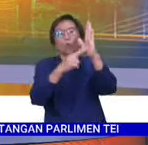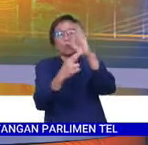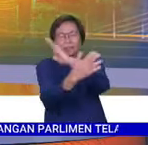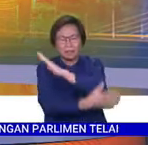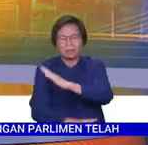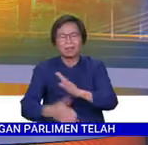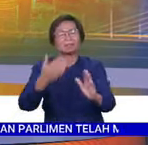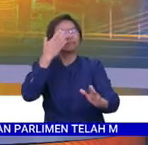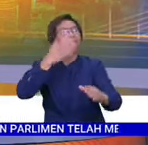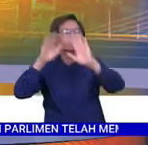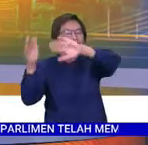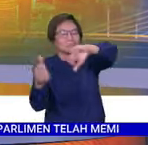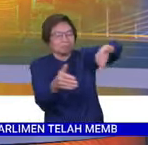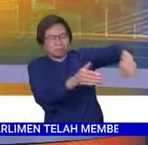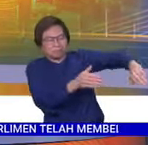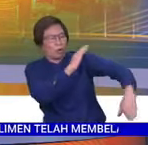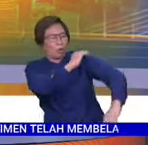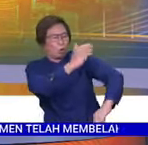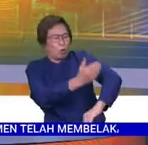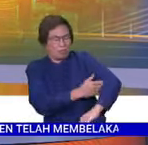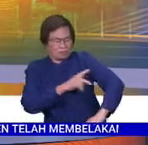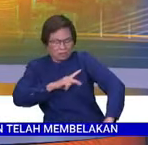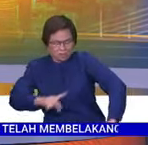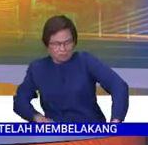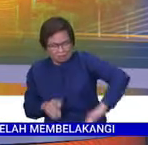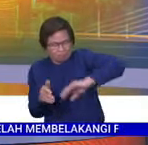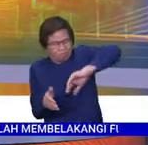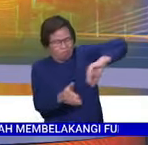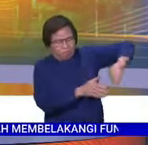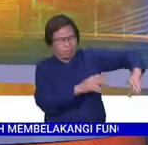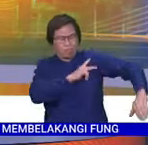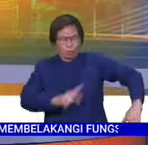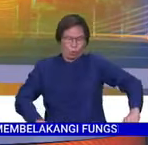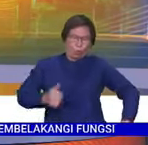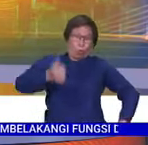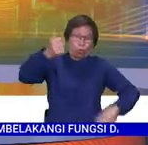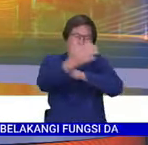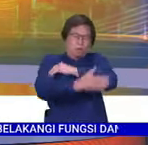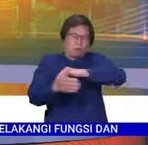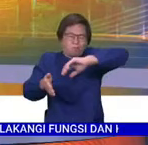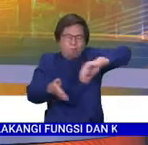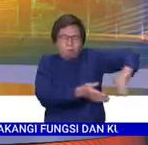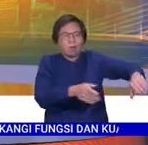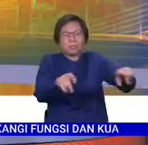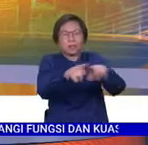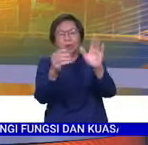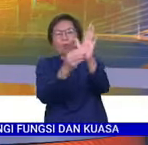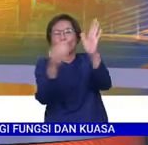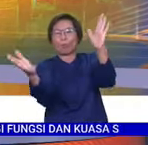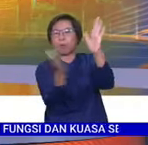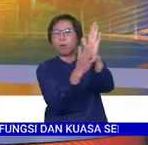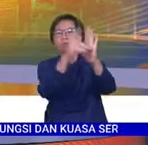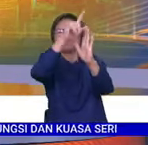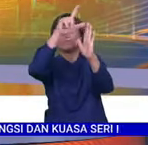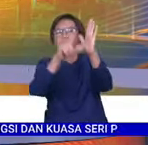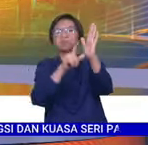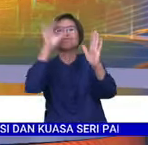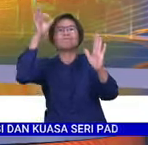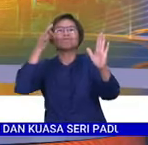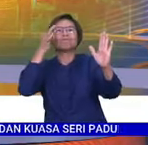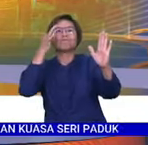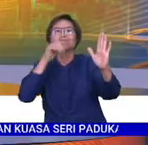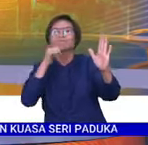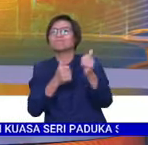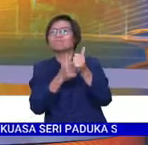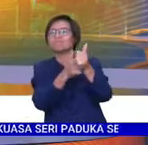membelahkangi fungsi dan kuasa Seri Paduka selaku ketua utama negara seperti yang termaktub dalam Perlembagaan